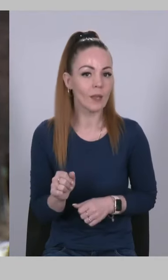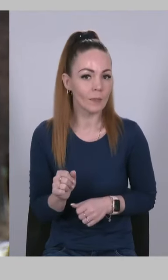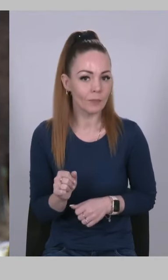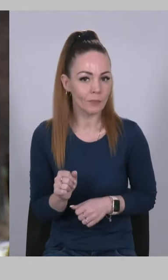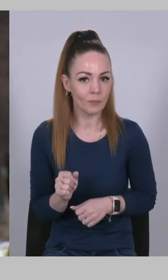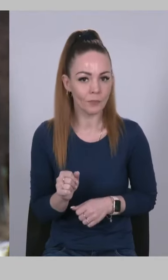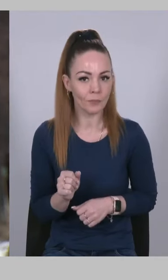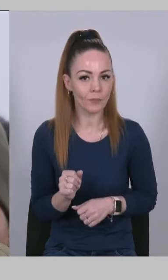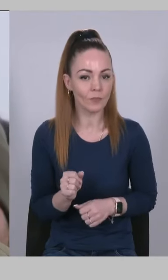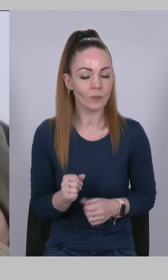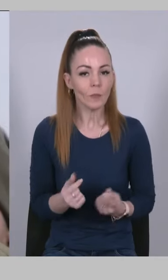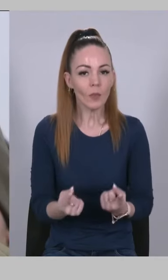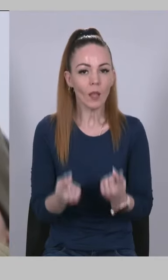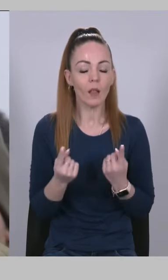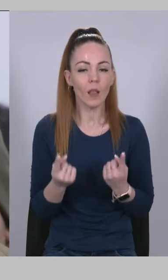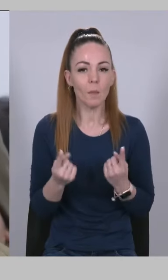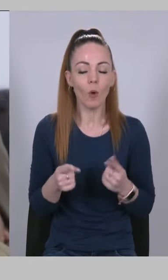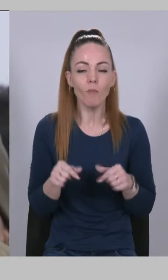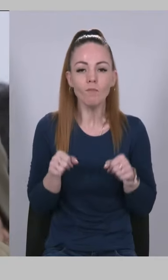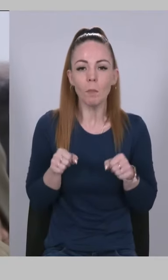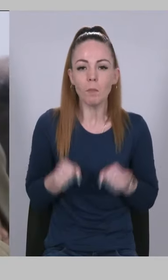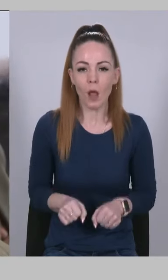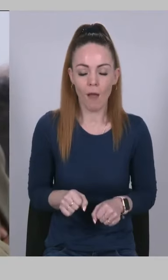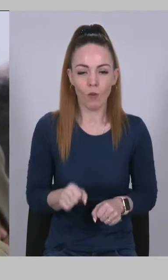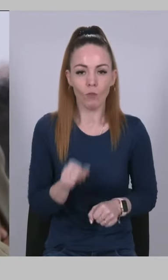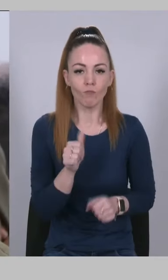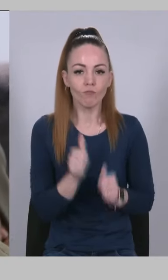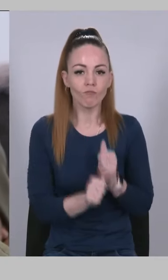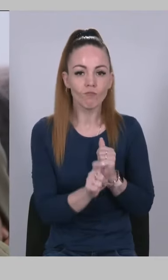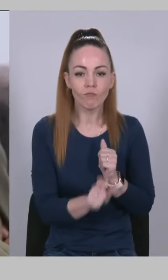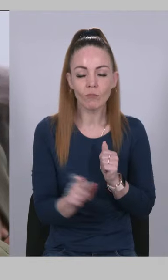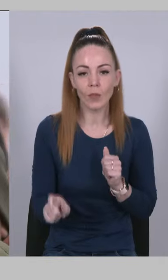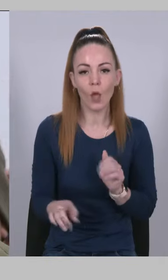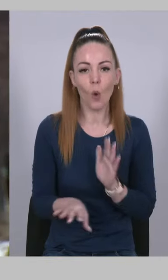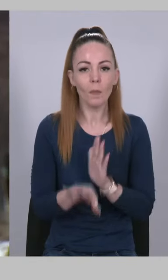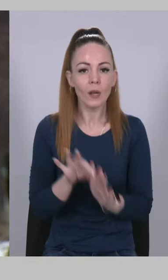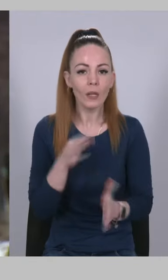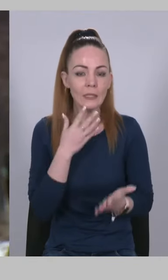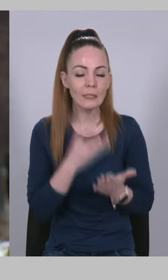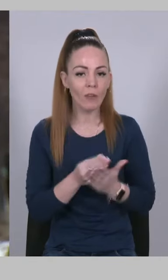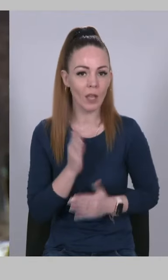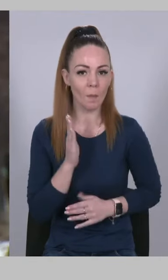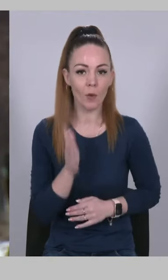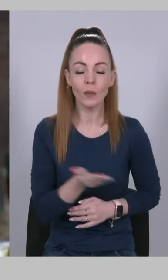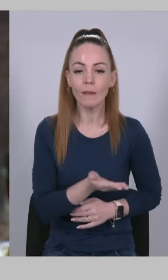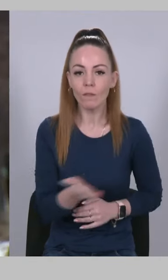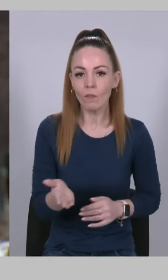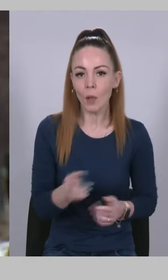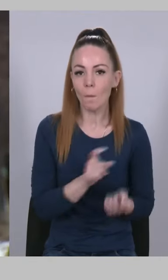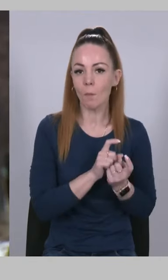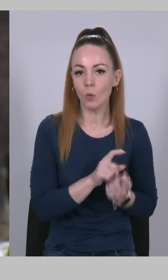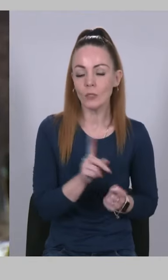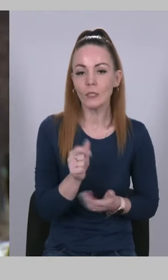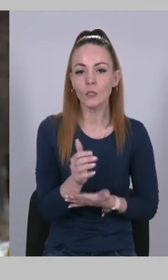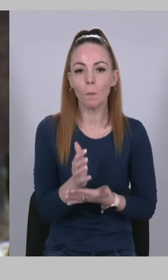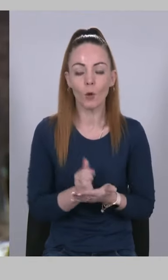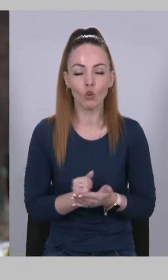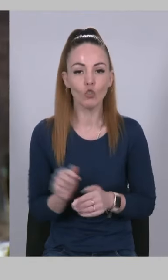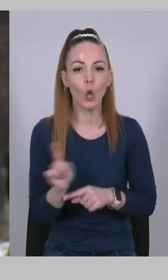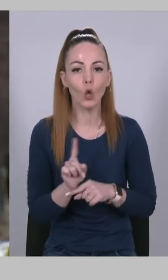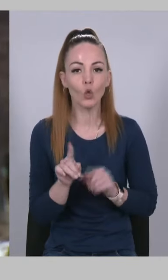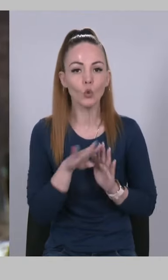За глибоко вкорінене право кожного обирати своє майбутнє. Ви боретеся за збереженням норм і